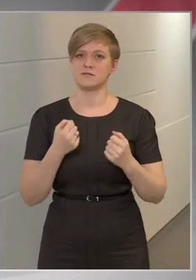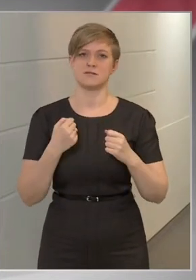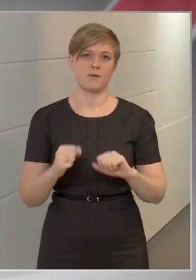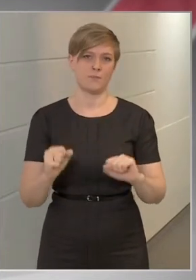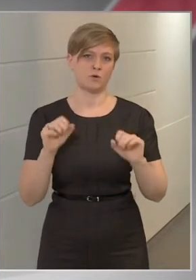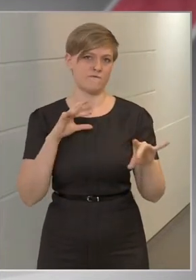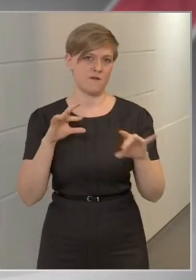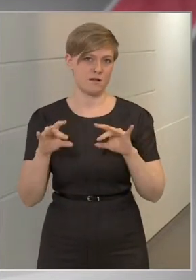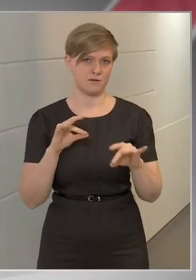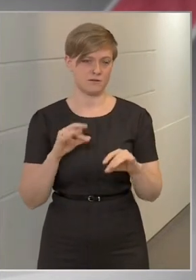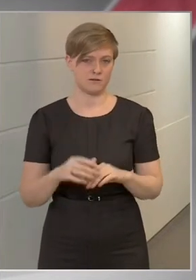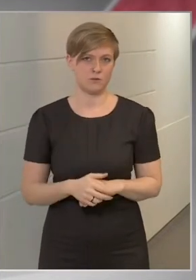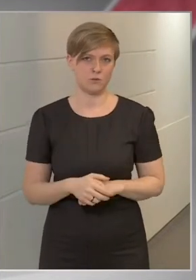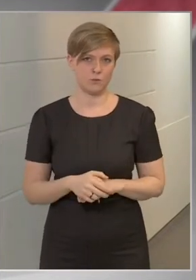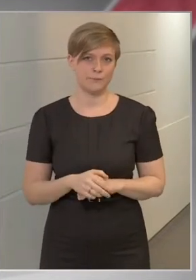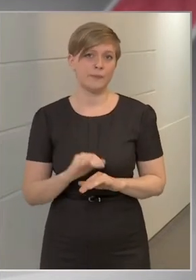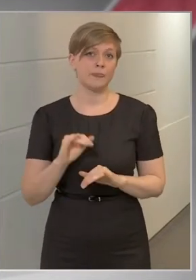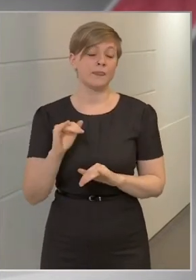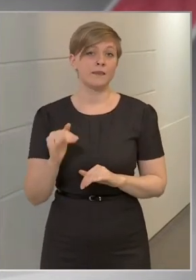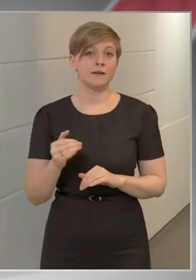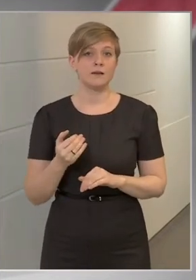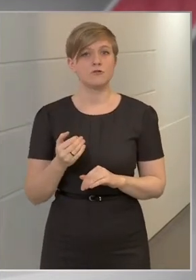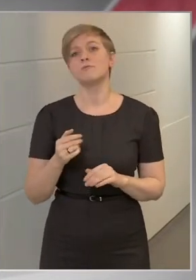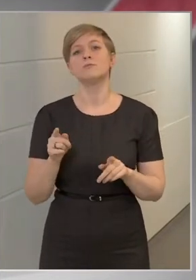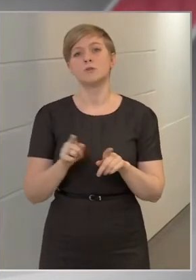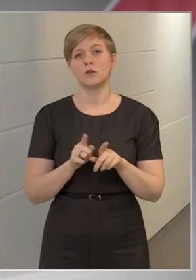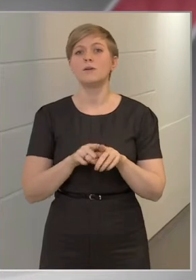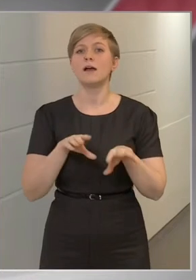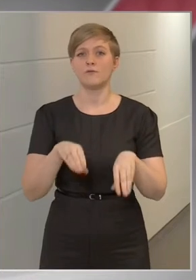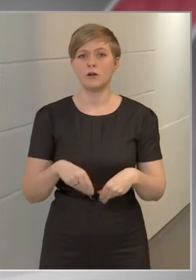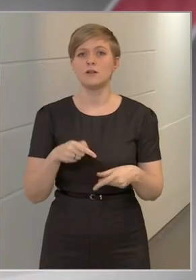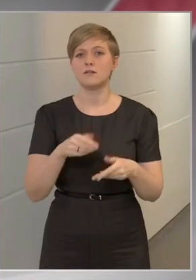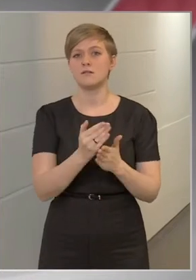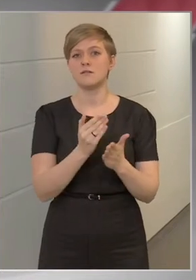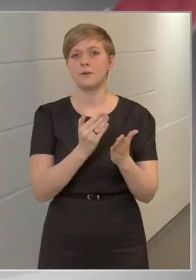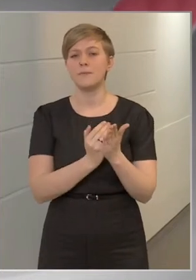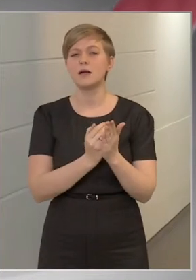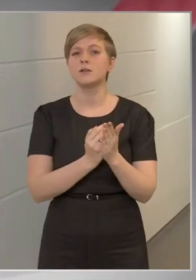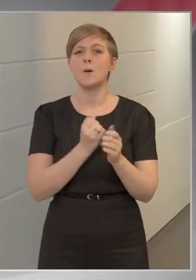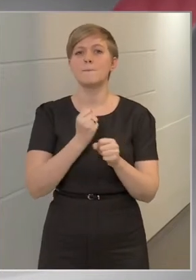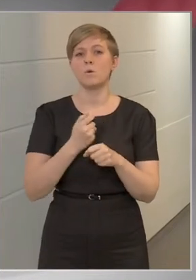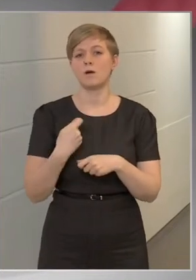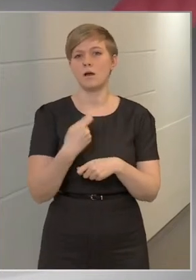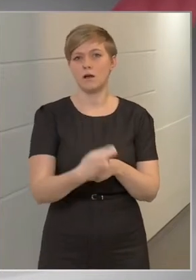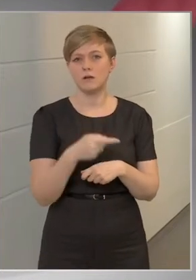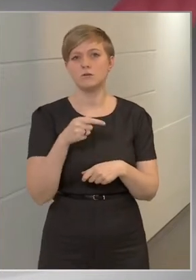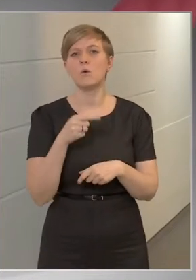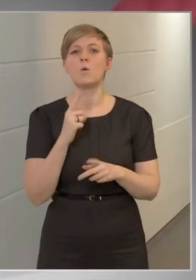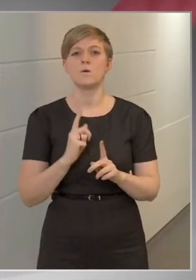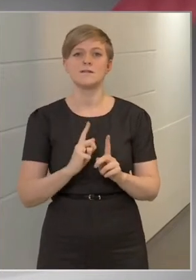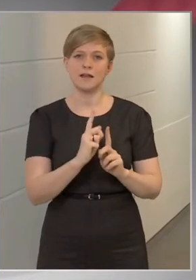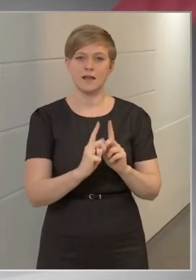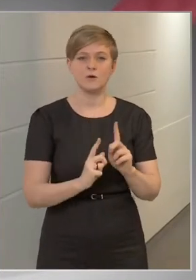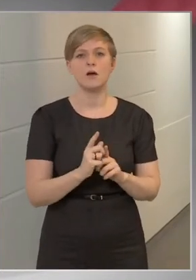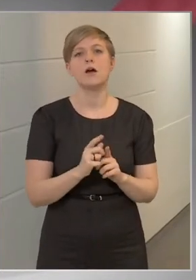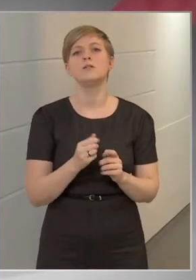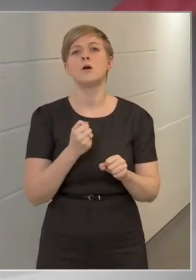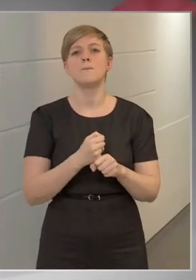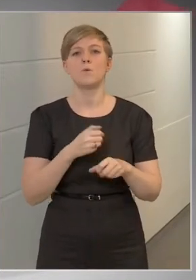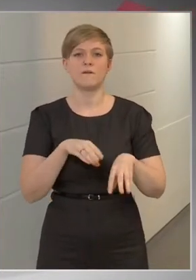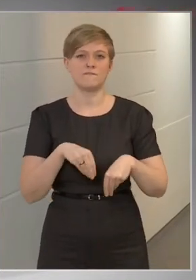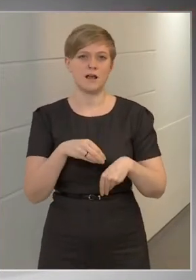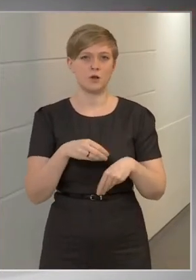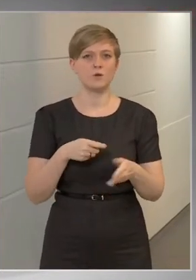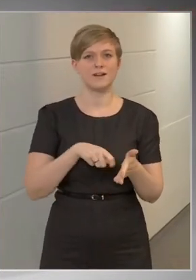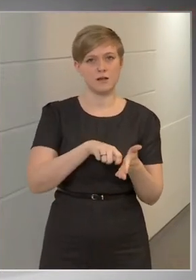választható, és szintén elfogadtuk azt a szabályt, hogy a munkáltató hozzájárulhat a munkavállaló kiadásaihoz.